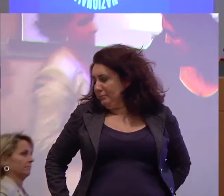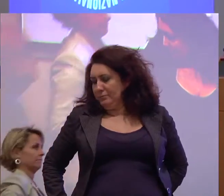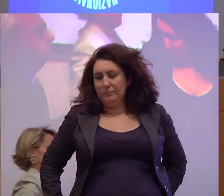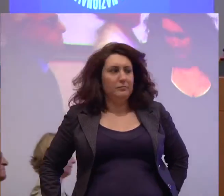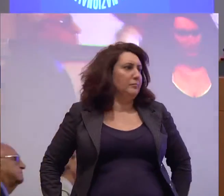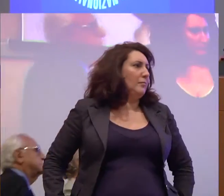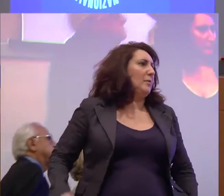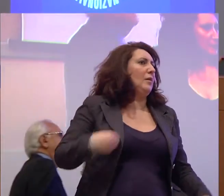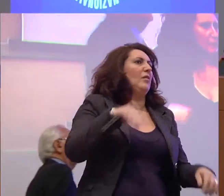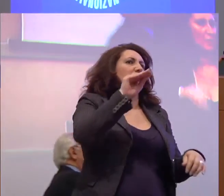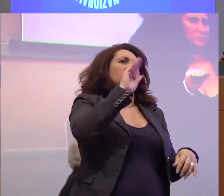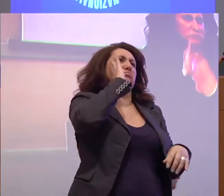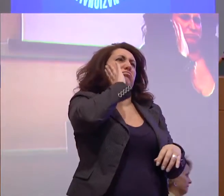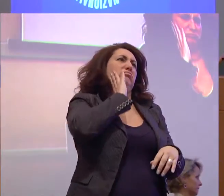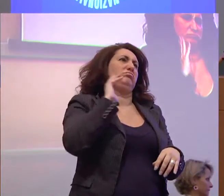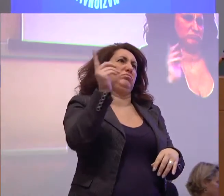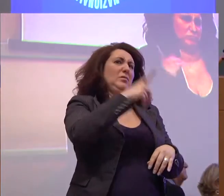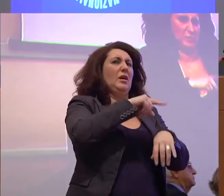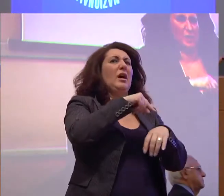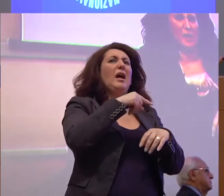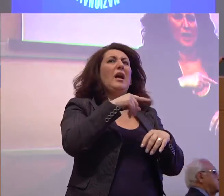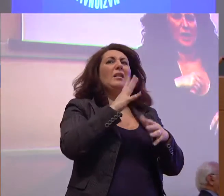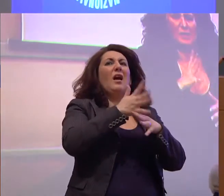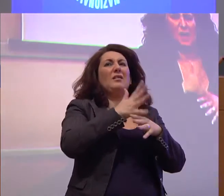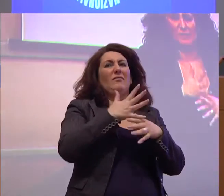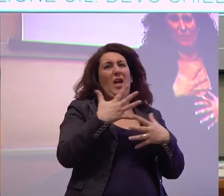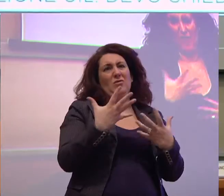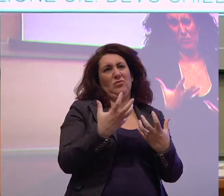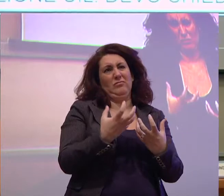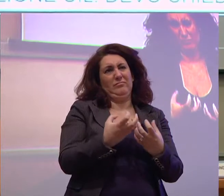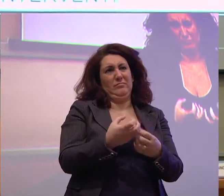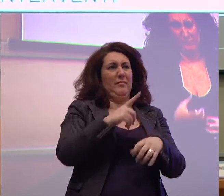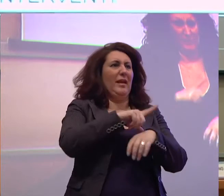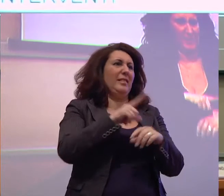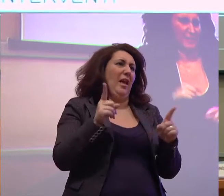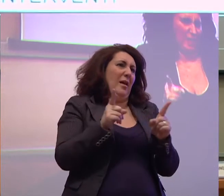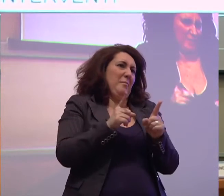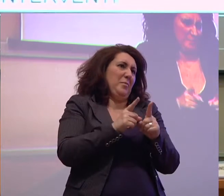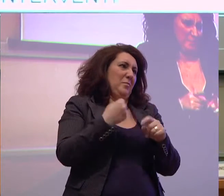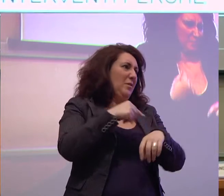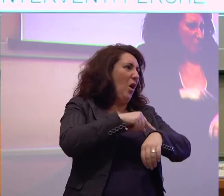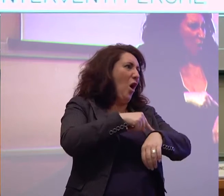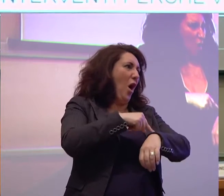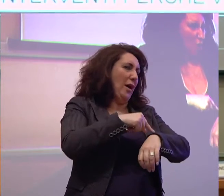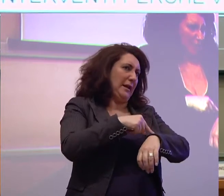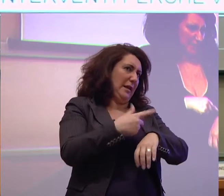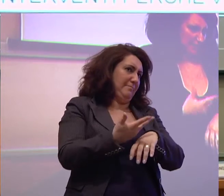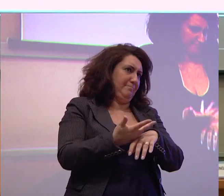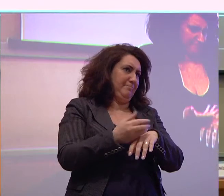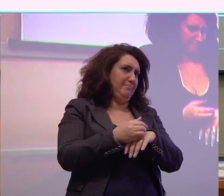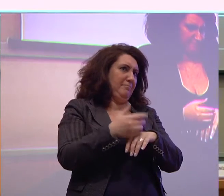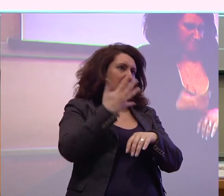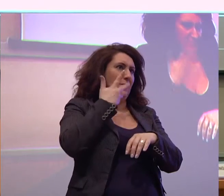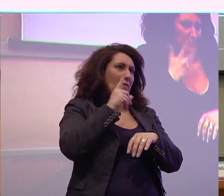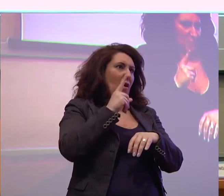Devo chiedere però a tutti di contenere gli interventi in un lasso di tempo abbastanza ristretto, perché vista l'ora, no, non